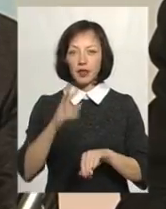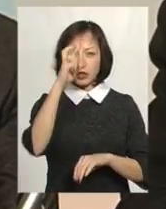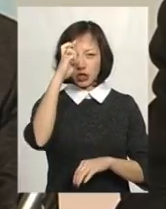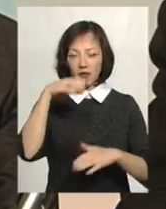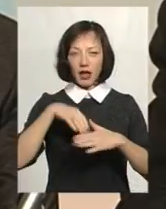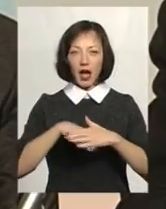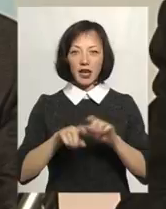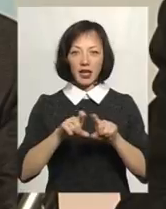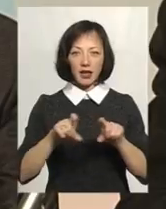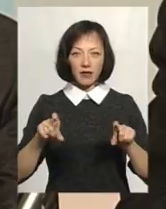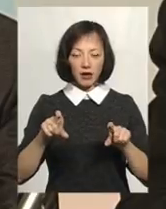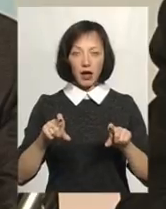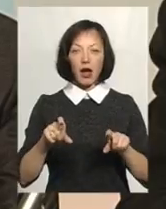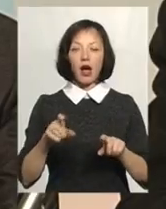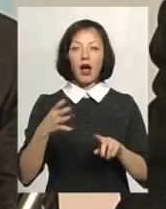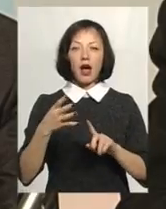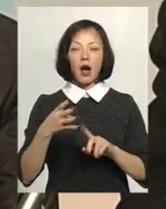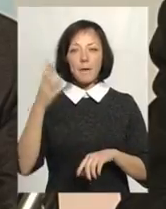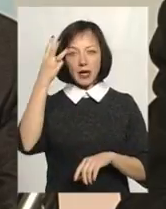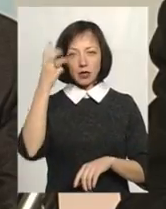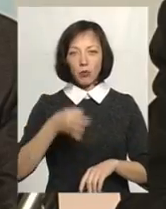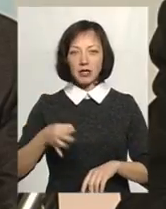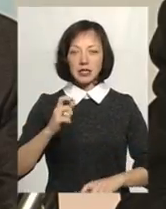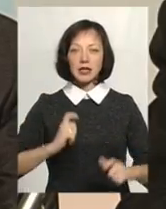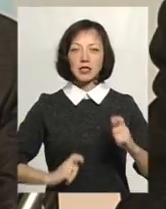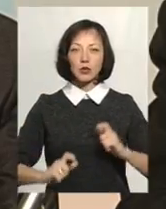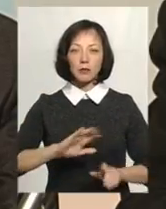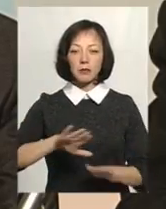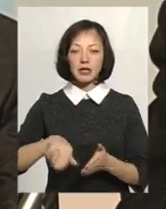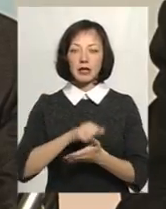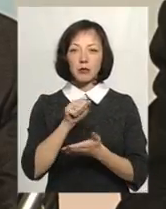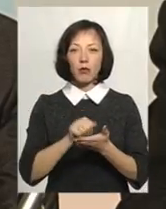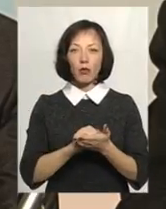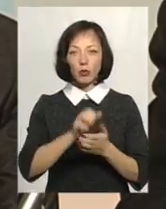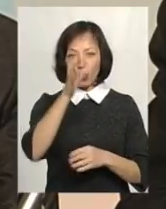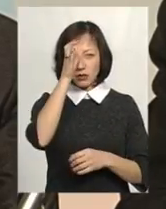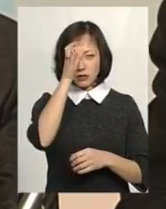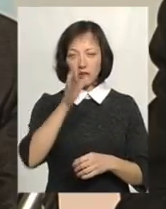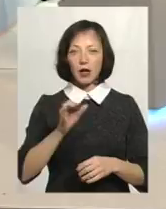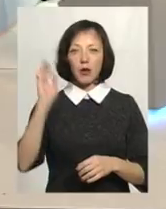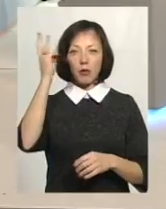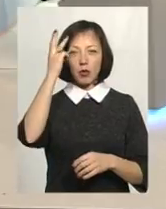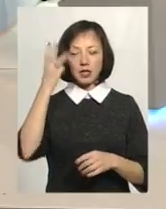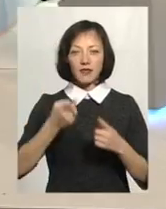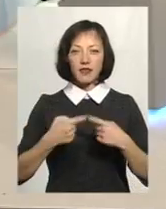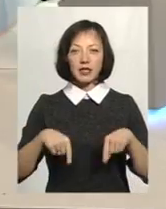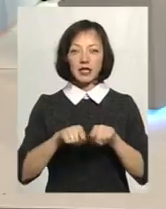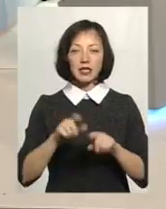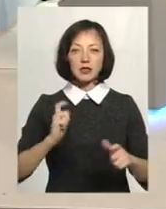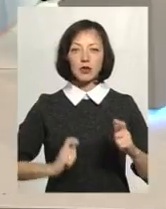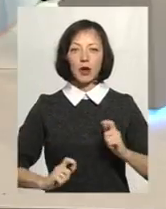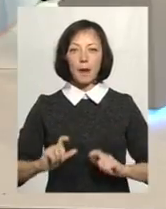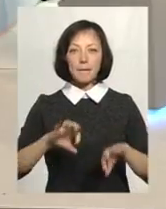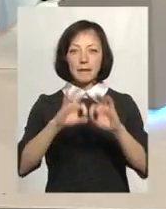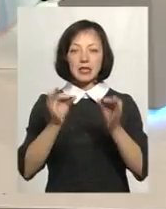Хмельницької області, Хмельницький обласний інститут після дипломної педагогічної освіти, Подільське відділення Інституту